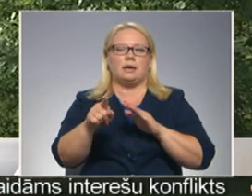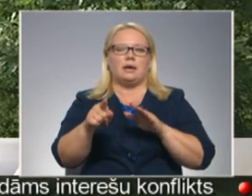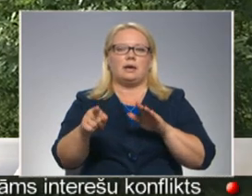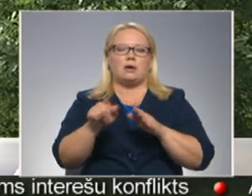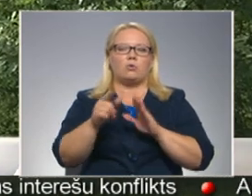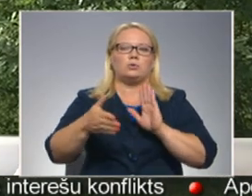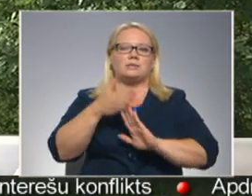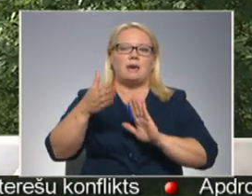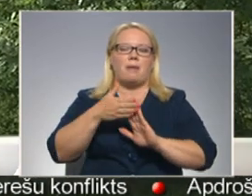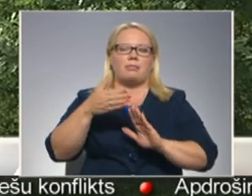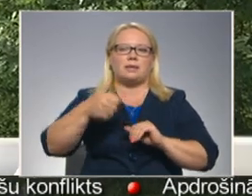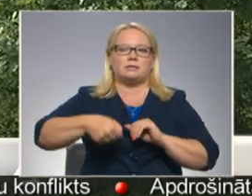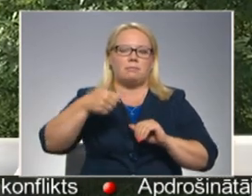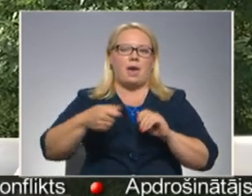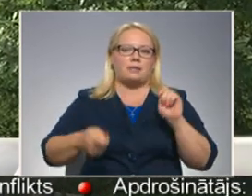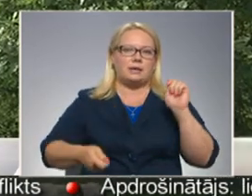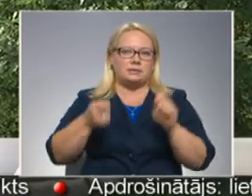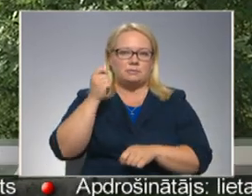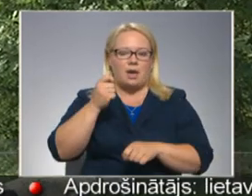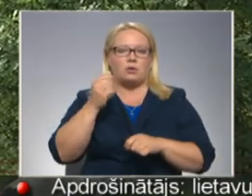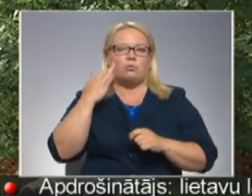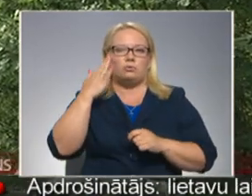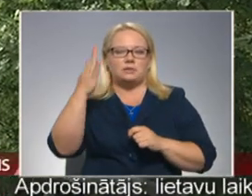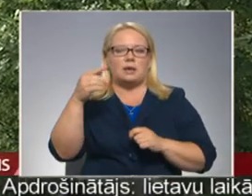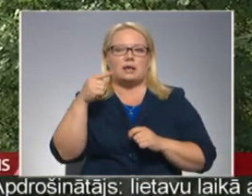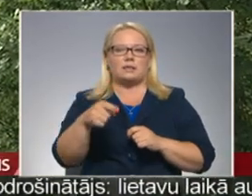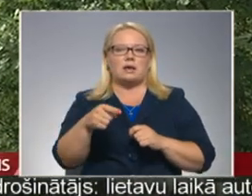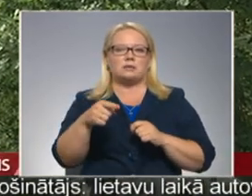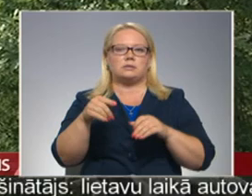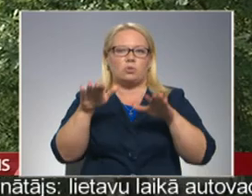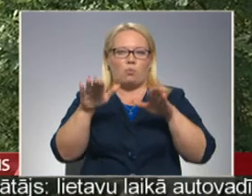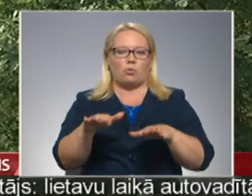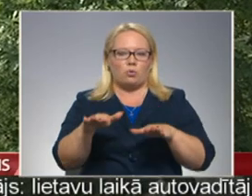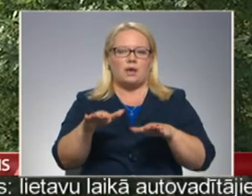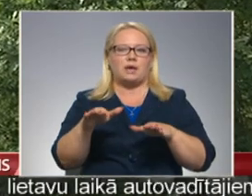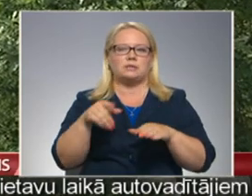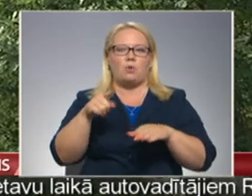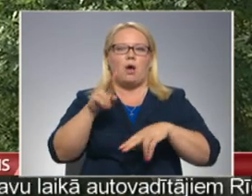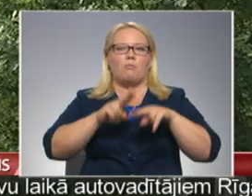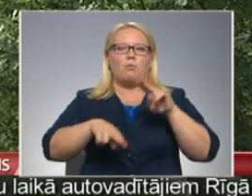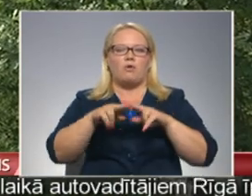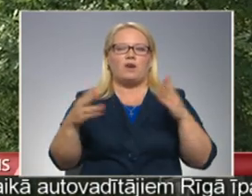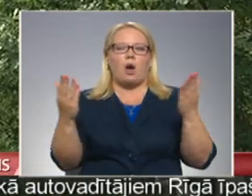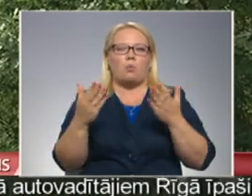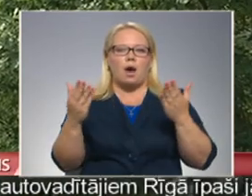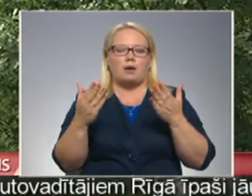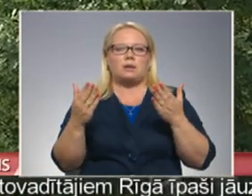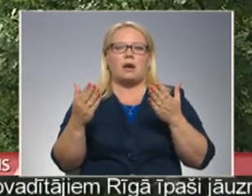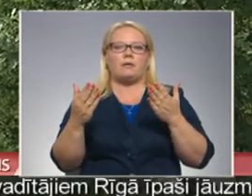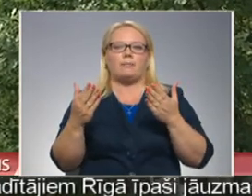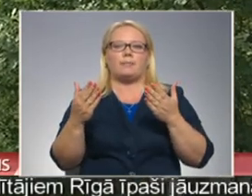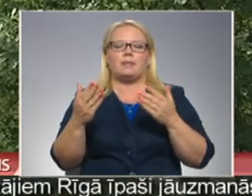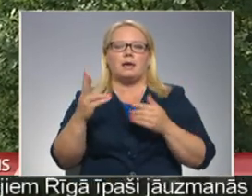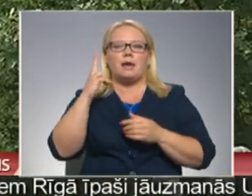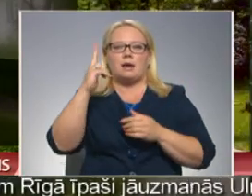cementu spaini, un cerēt, ka tas noturēs vismaz to būvi kaut kādā stadijā, droši vien